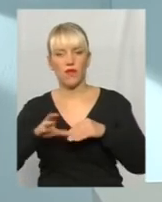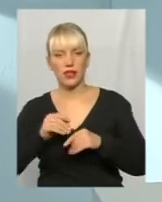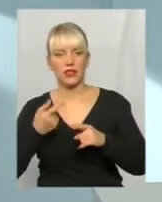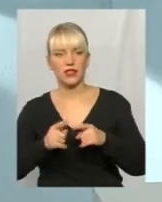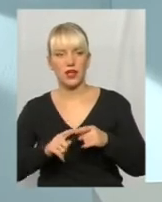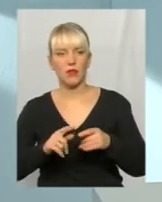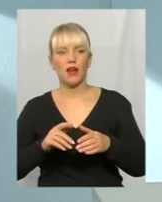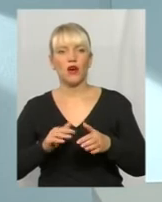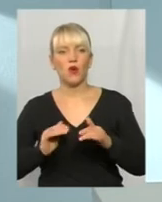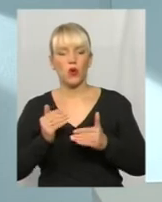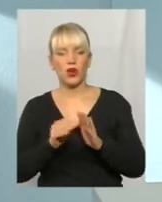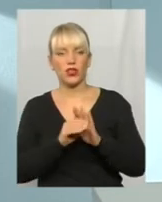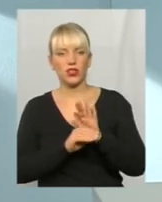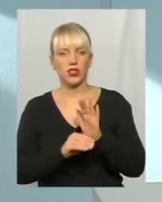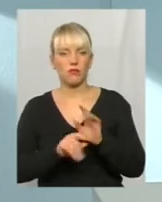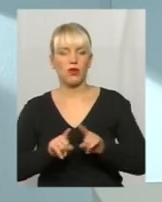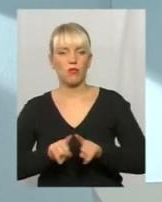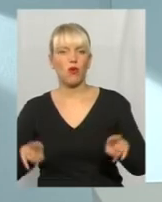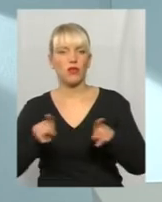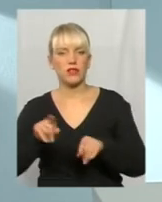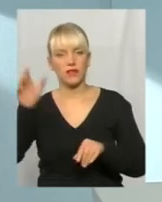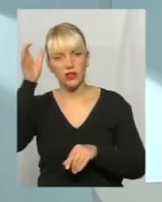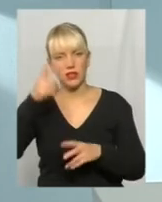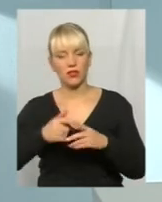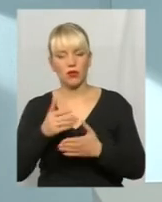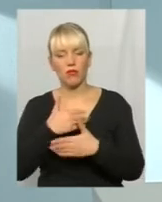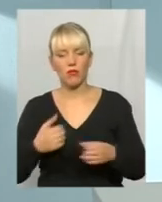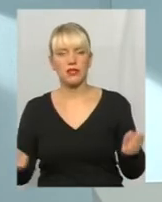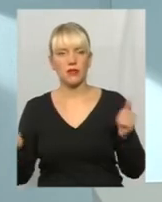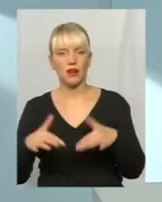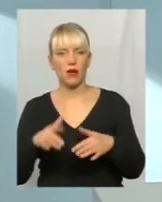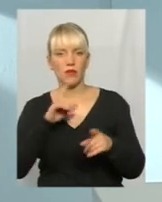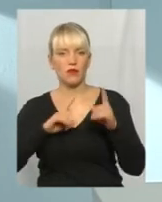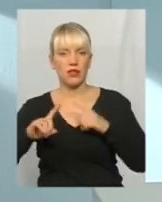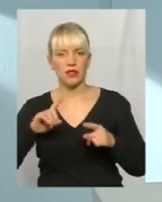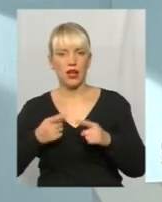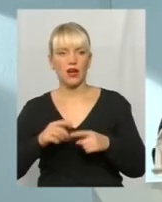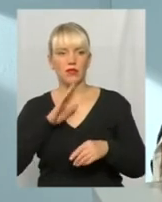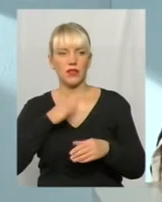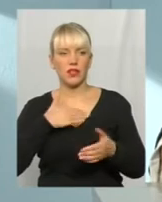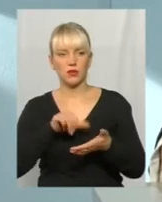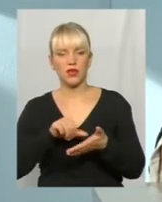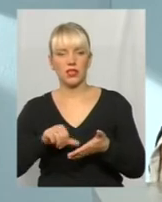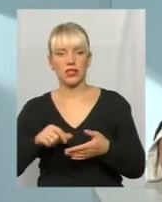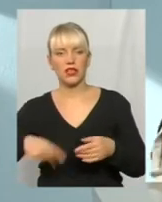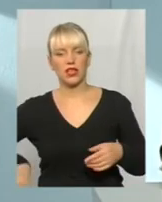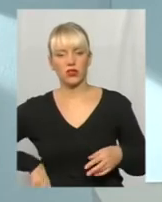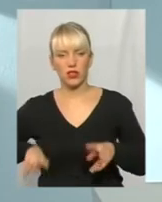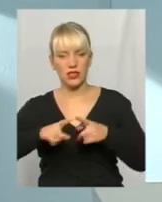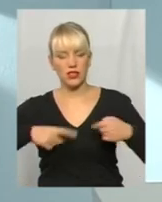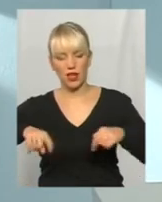просвітницькому. Ми збираємо семінари. Наші представники, наші директори секторів в